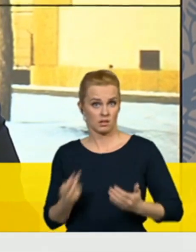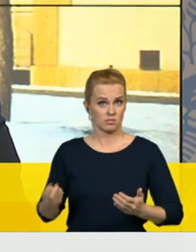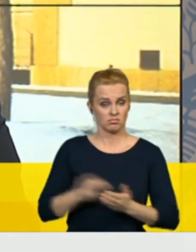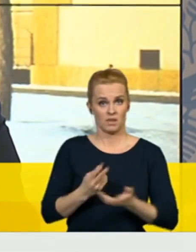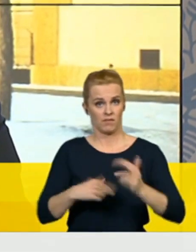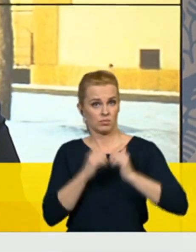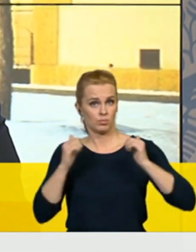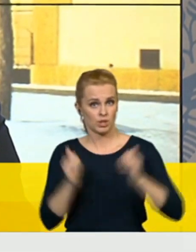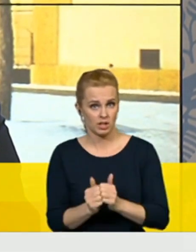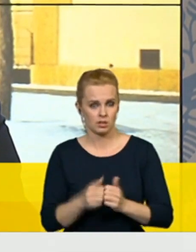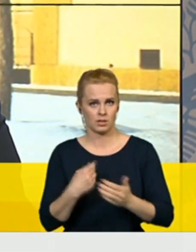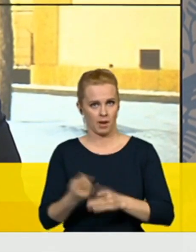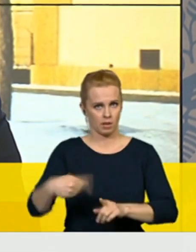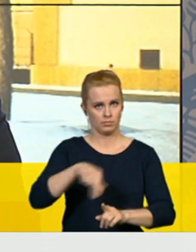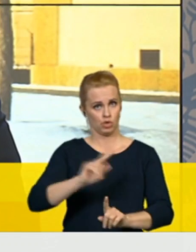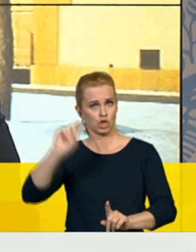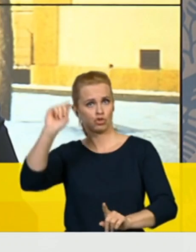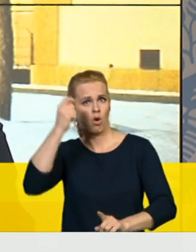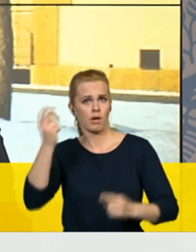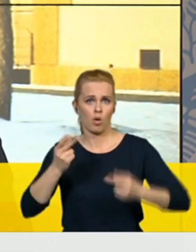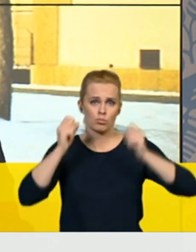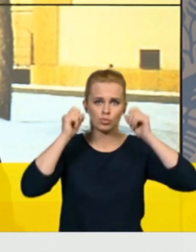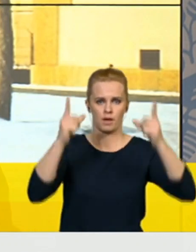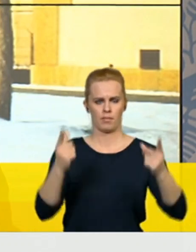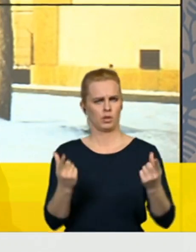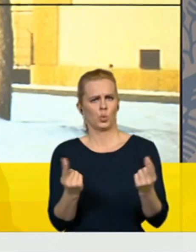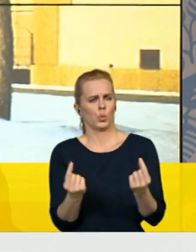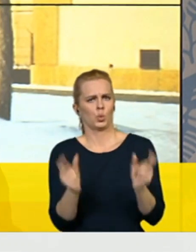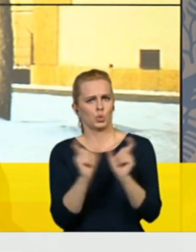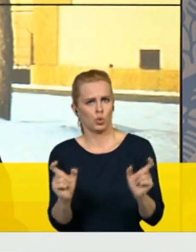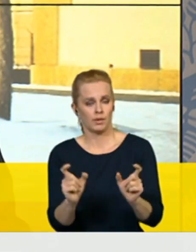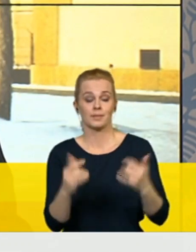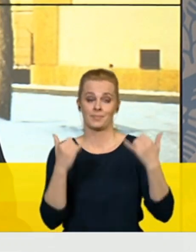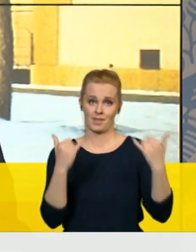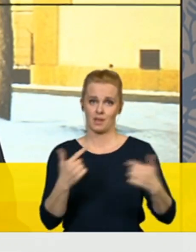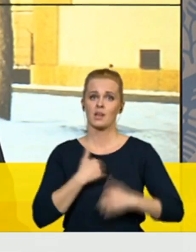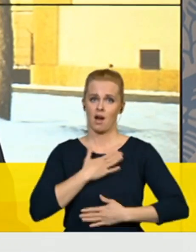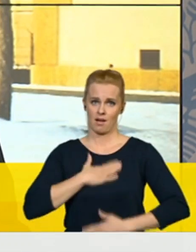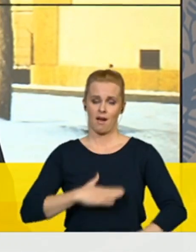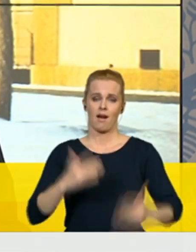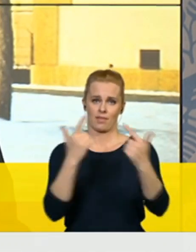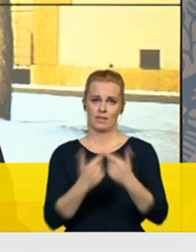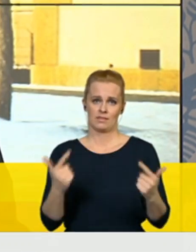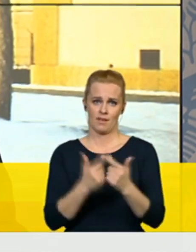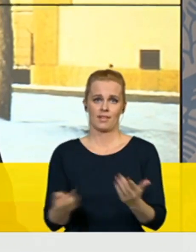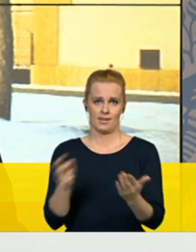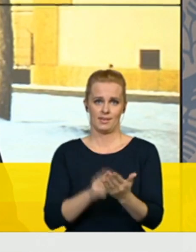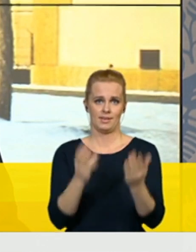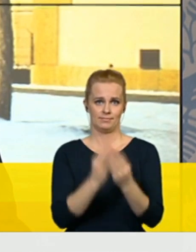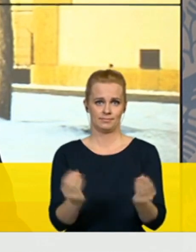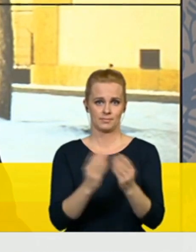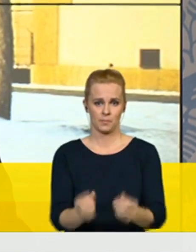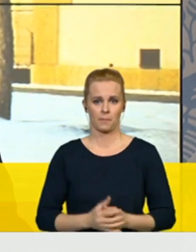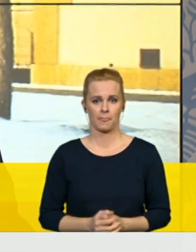do jisté míry překvapením. A vy si samozřejmě zasloužíte vysvětlení. To vysvětlení je takové, že v těch